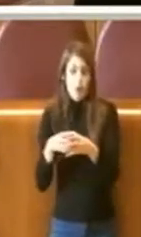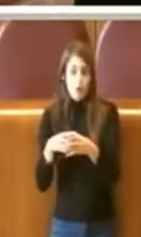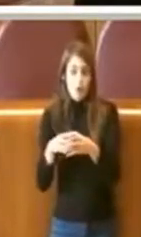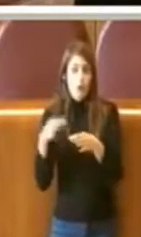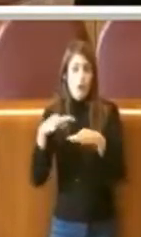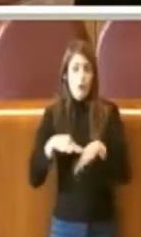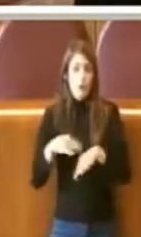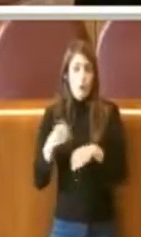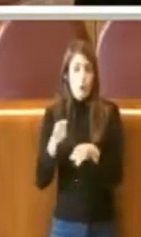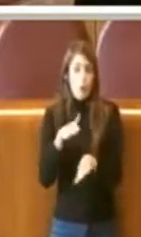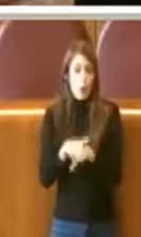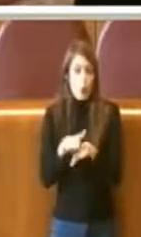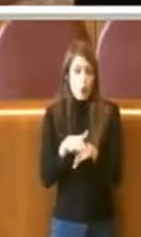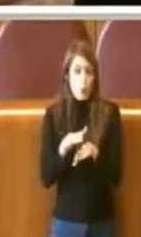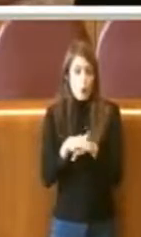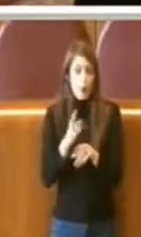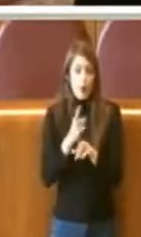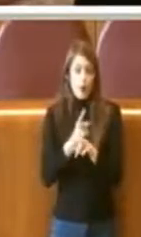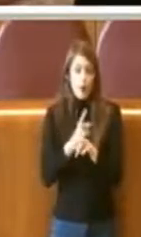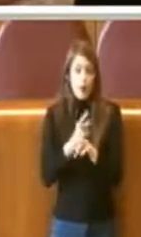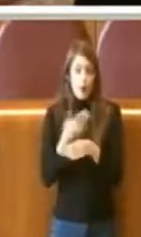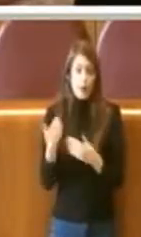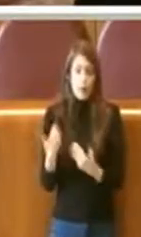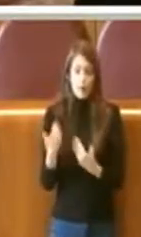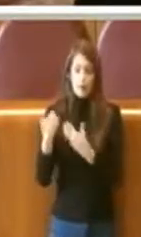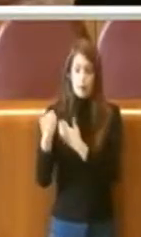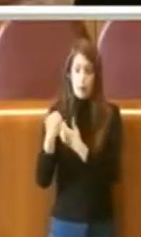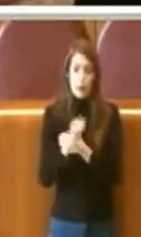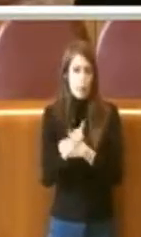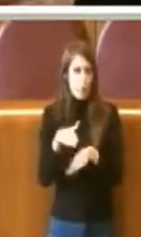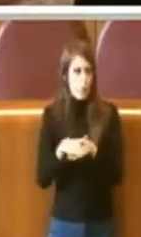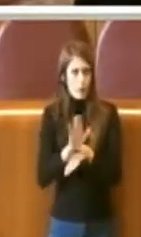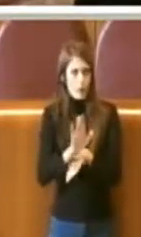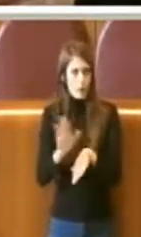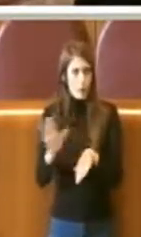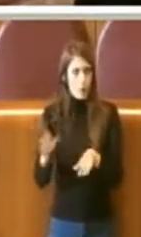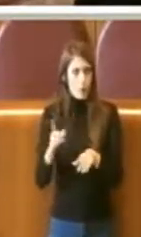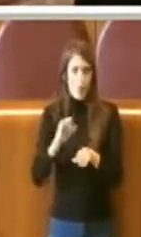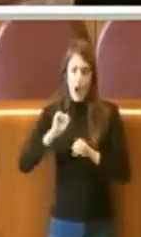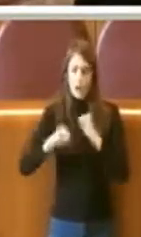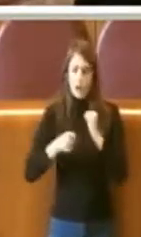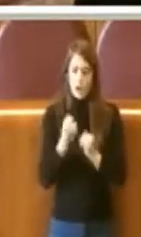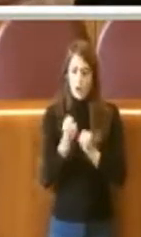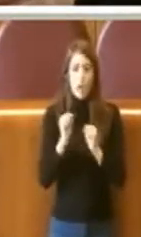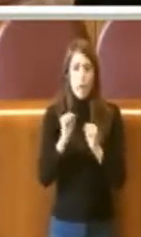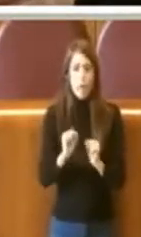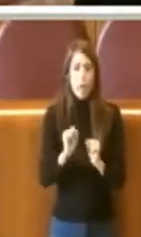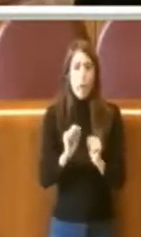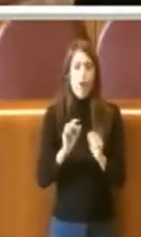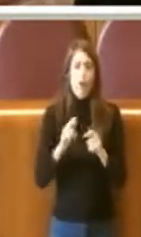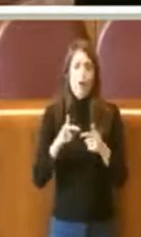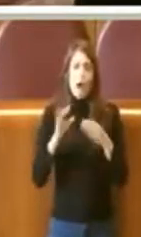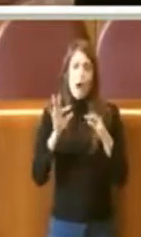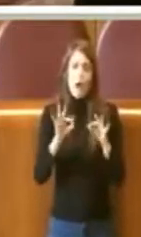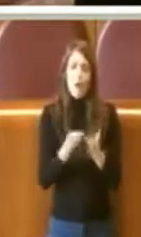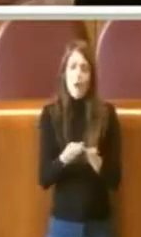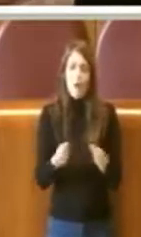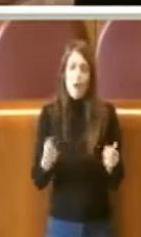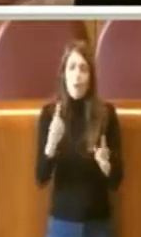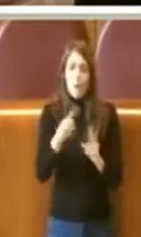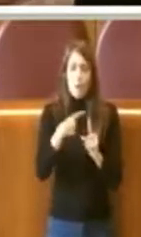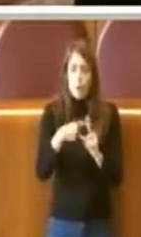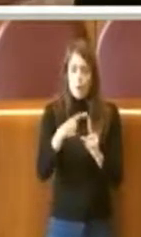intraprendano ciascuno per la propria competenza ogni azione che possa portare ad una soluzione positiva delle